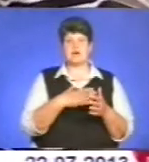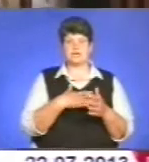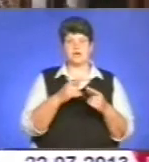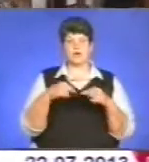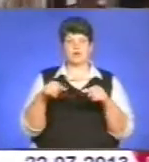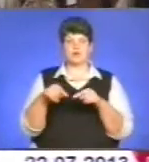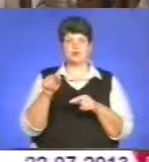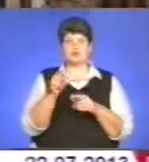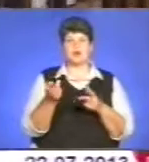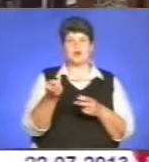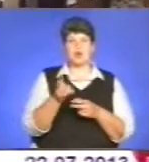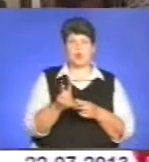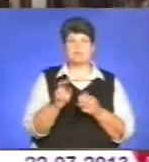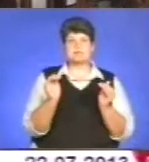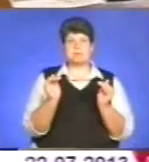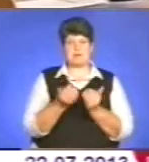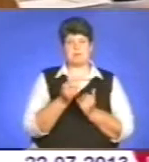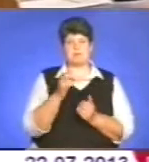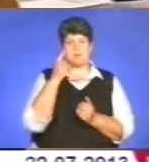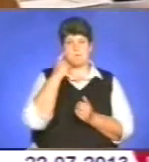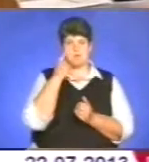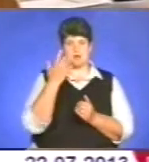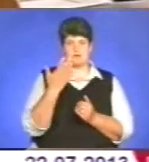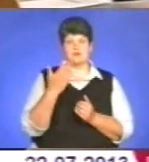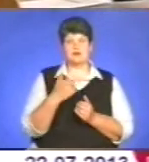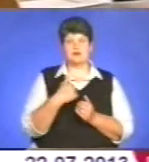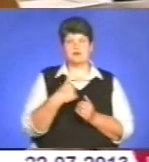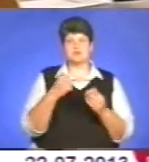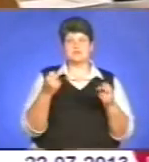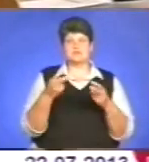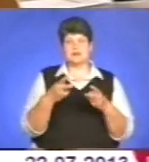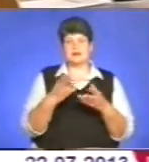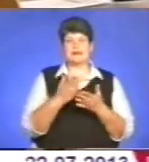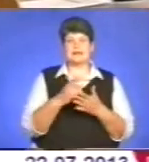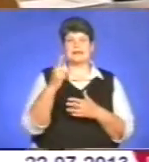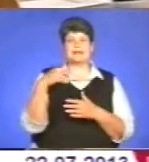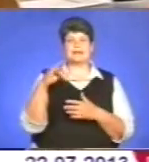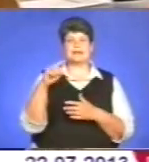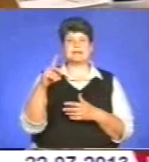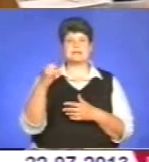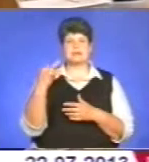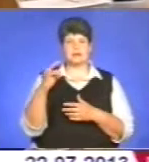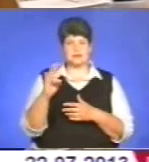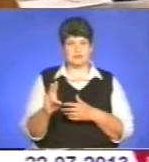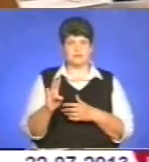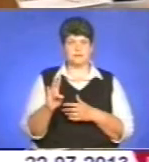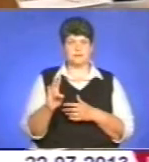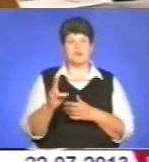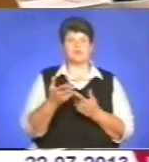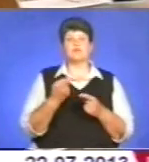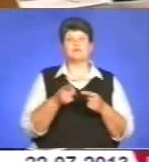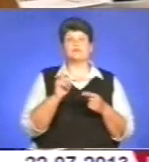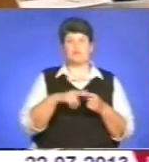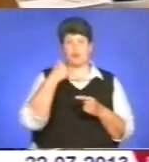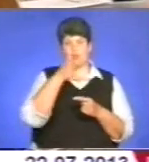випускники зі значно нижчими балами. Найваполярнішою нашою спеціальностю, звичайно, є дизайн. І, звичайно, цього